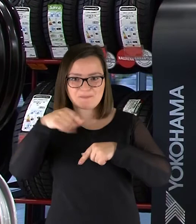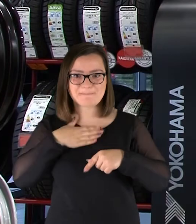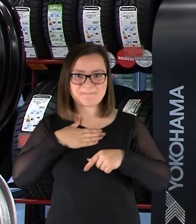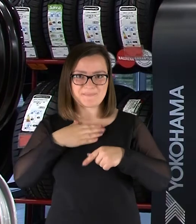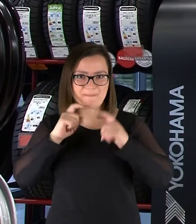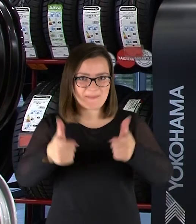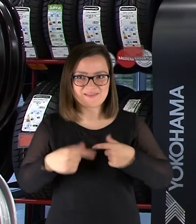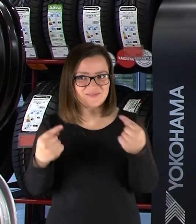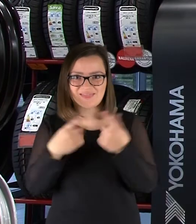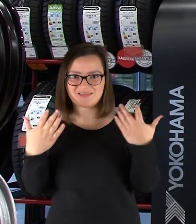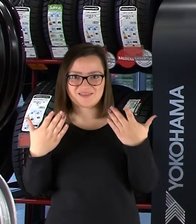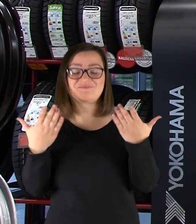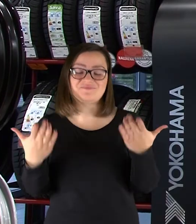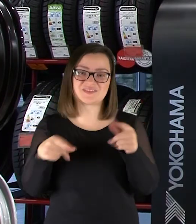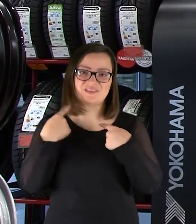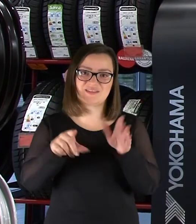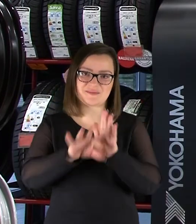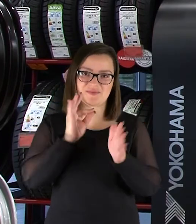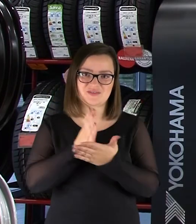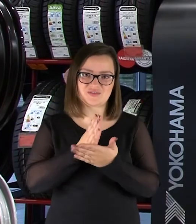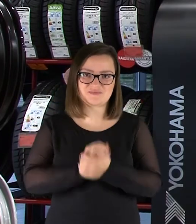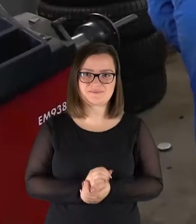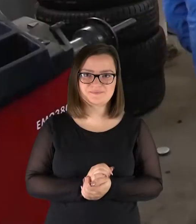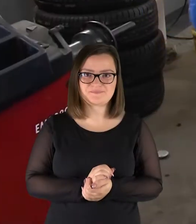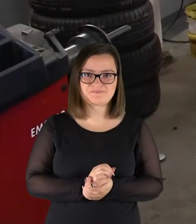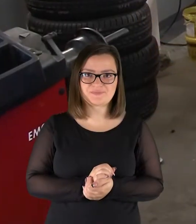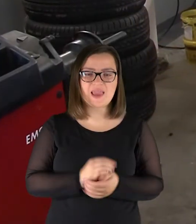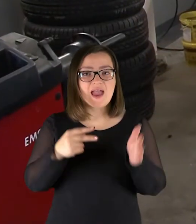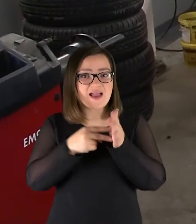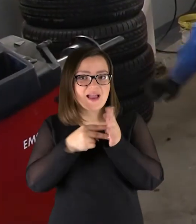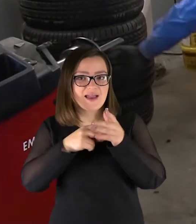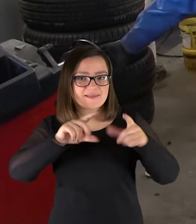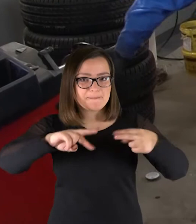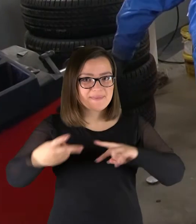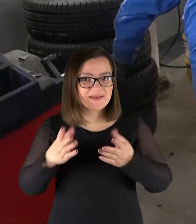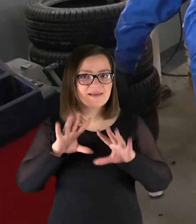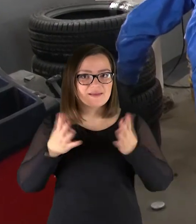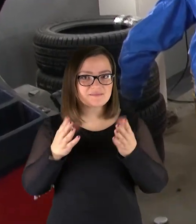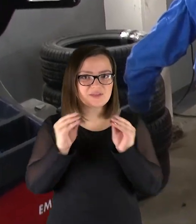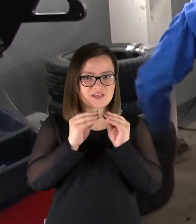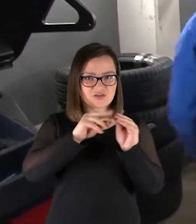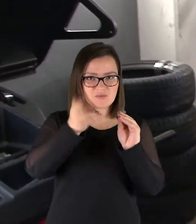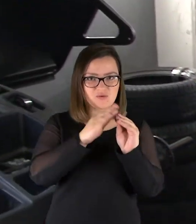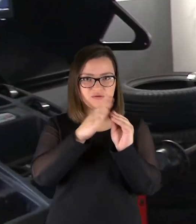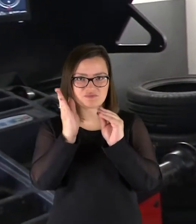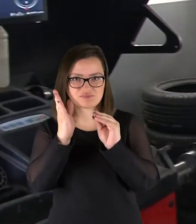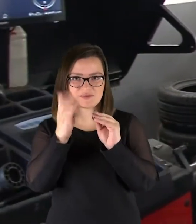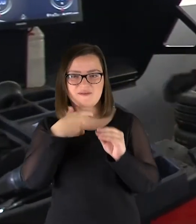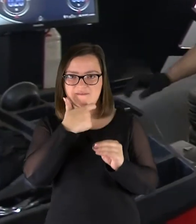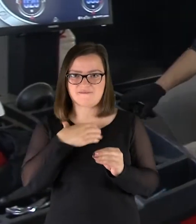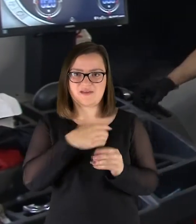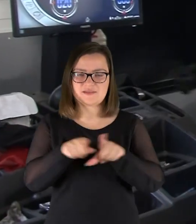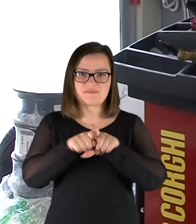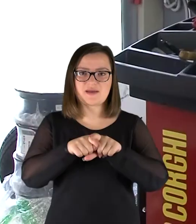užsienio šolėse, kai kurias yra uždraustas digliuotos padangas. Padangų montavimo kainos Šiauliuose prasideda nuo dešimties eurų kaina